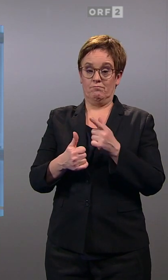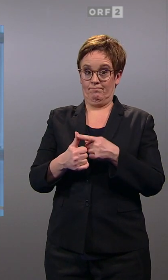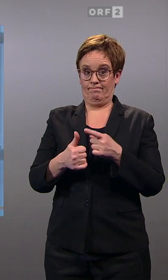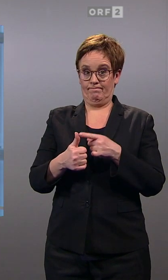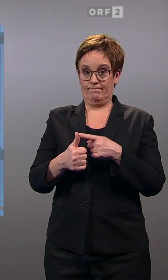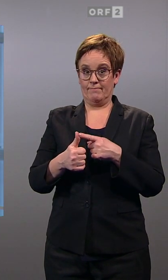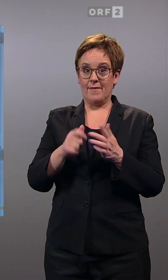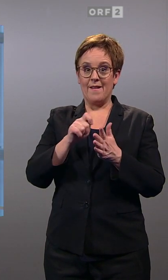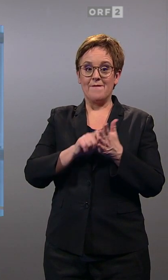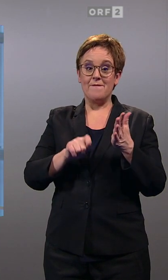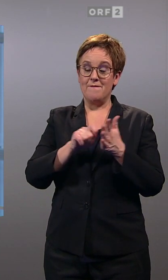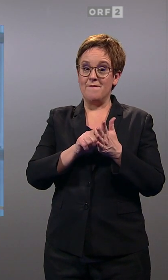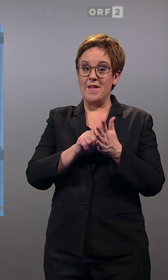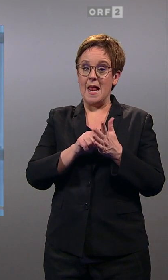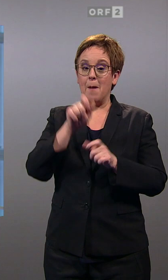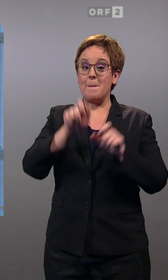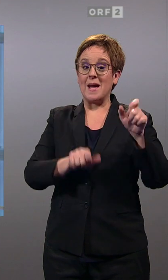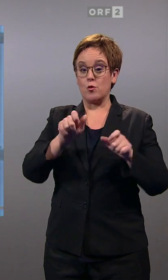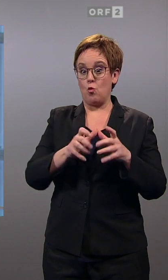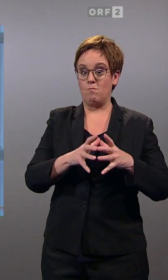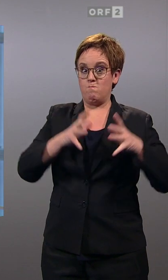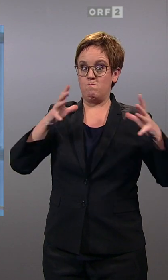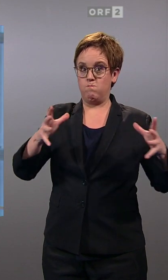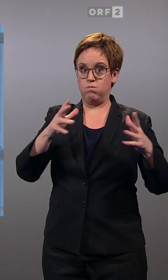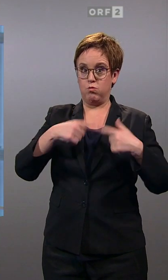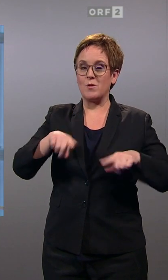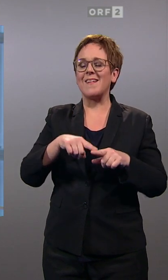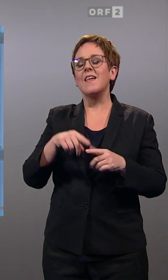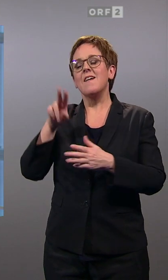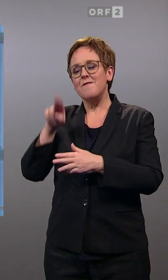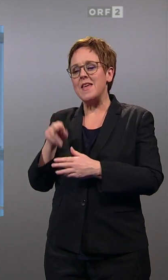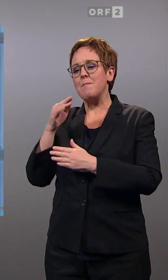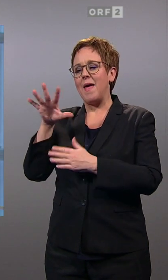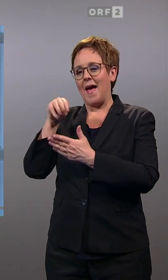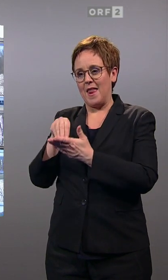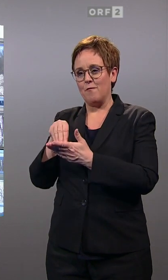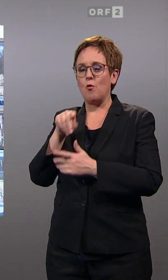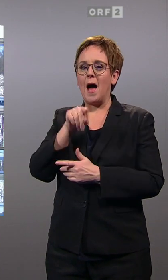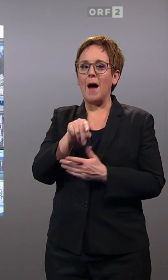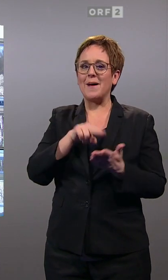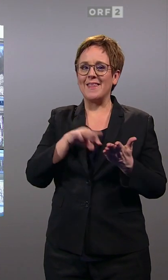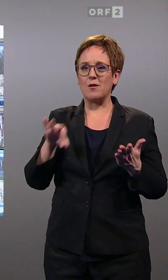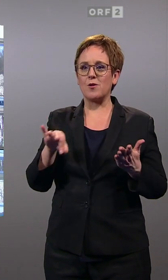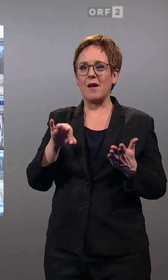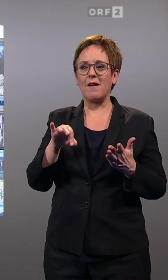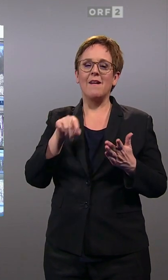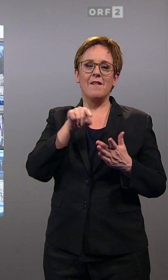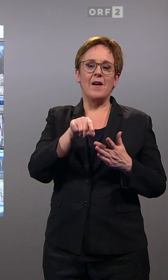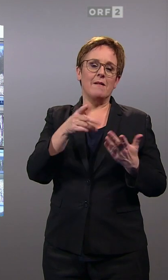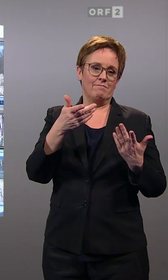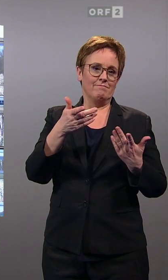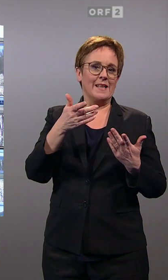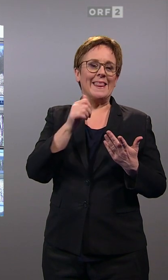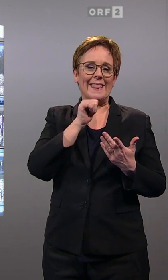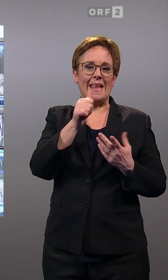ist das wählerreichste Bundesland, heute wählt. Wien hat zwar mehr Einwohner als Niederösterreich, aber aufgrund des höheren Anteils von Menschen